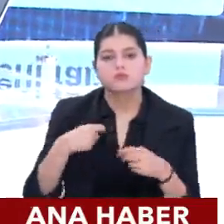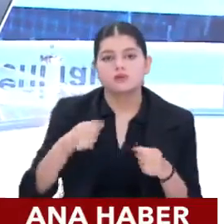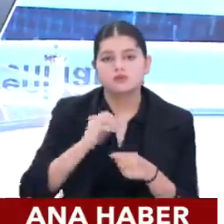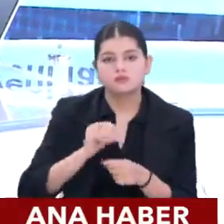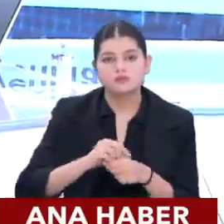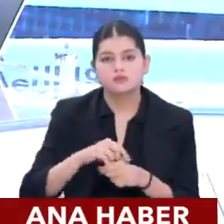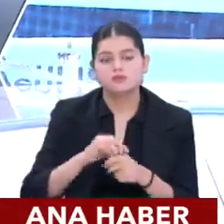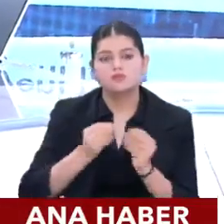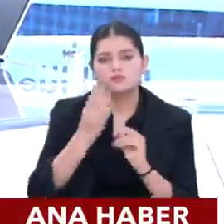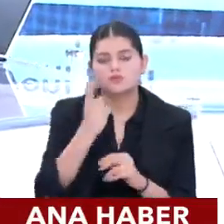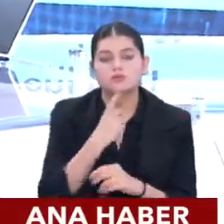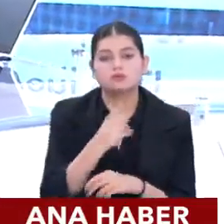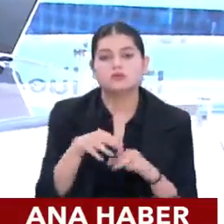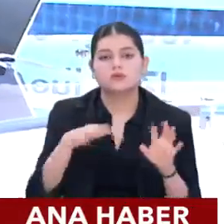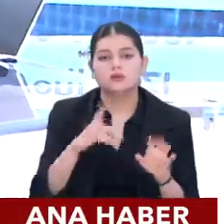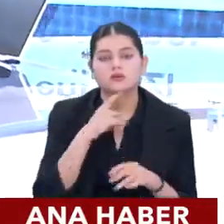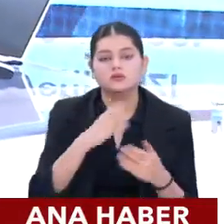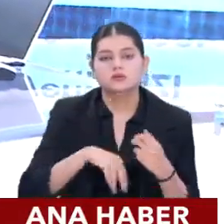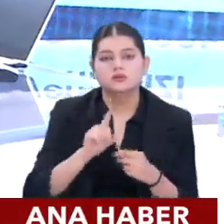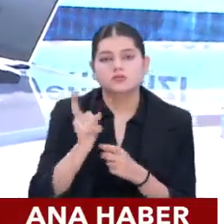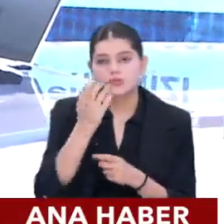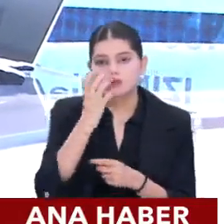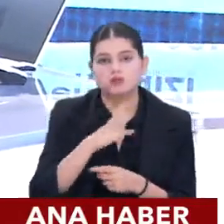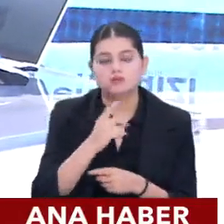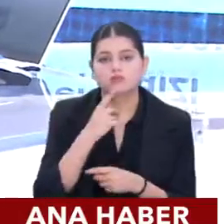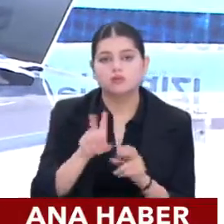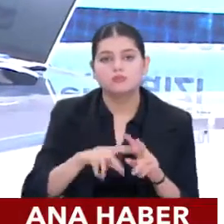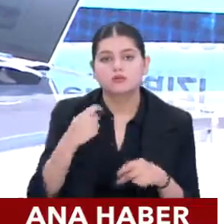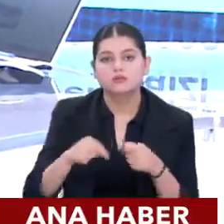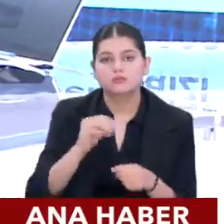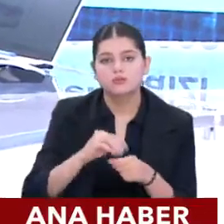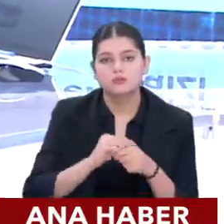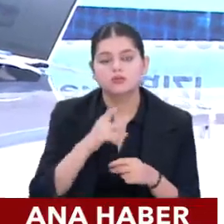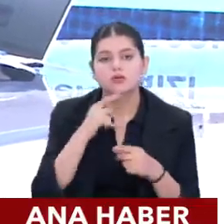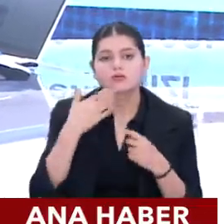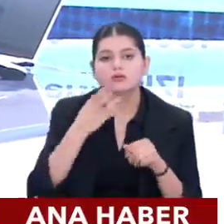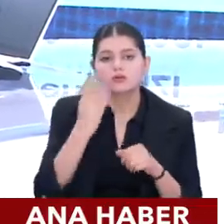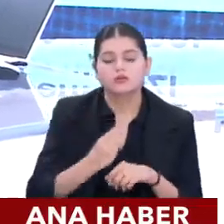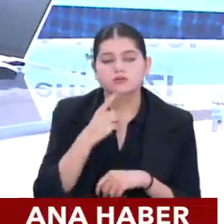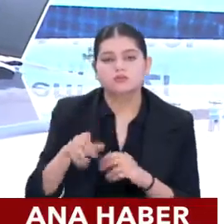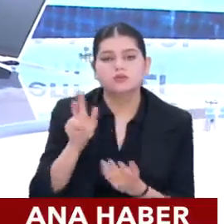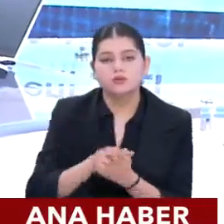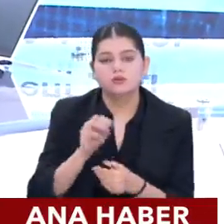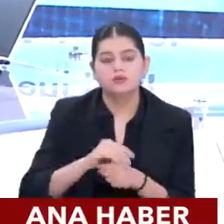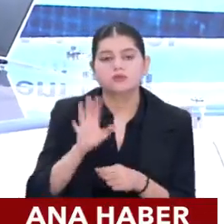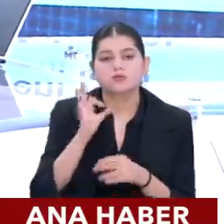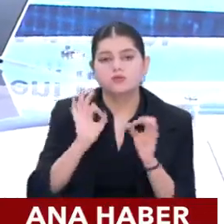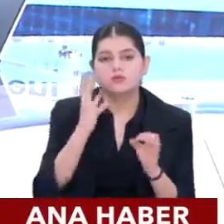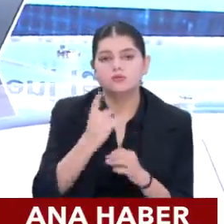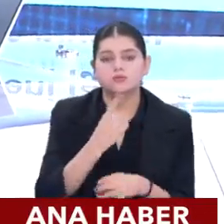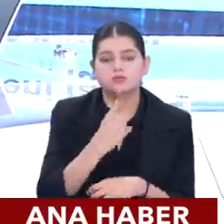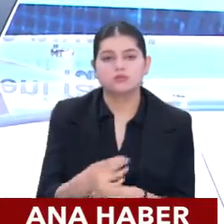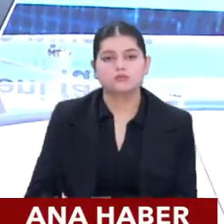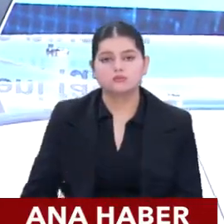piyasalarda bir de tedirginlik söz konusu değil. Sakin bir bekleyiş var ama Merkez Bankası'nın açıklayacağı bu karar çok